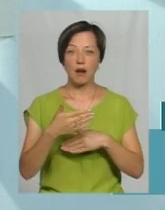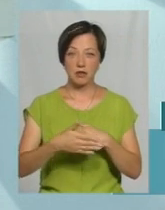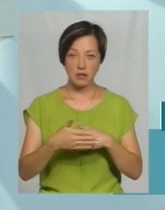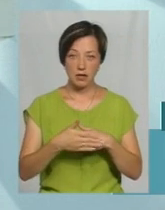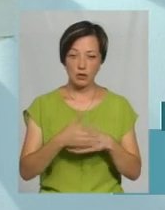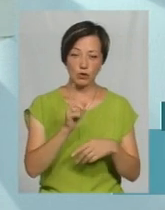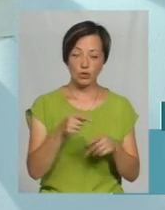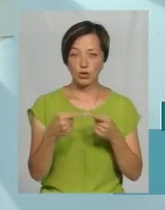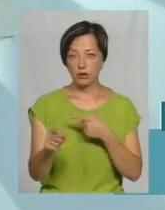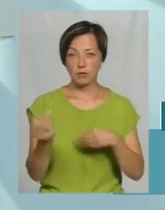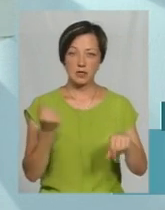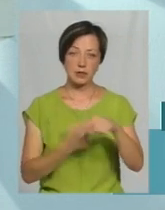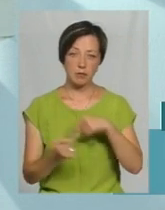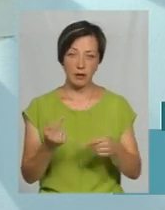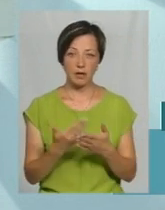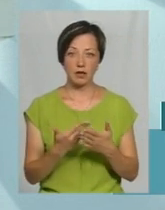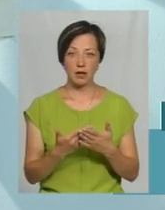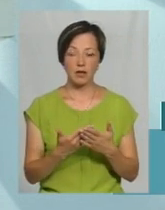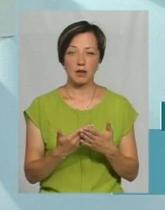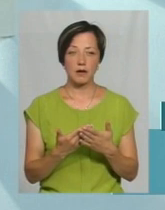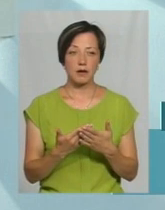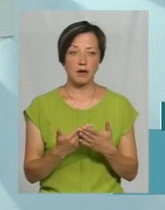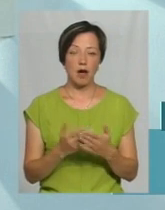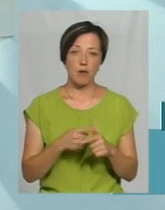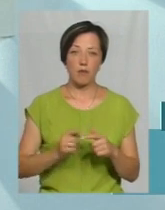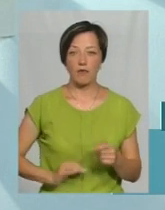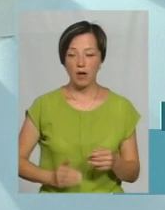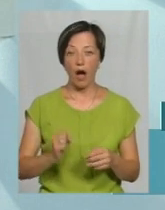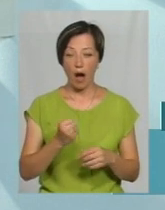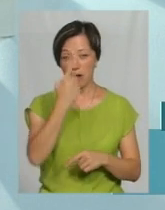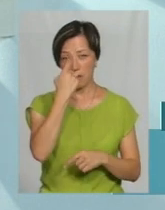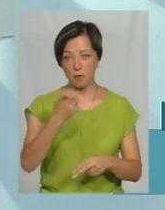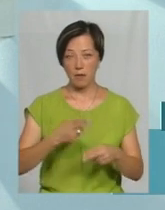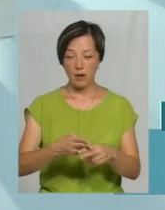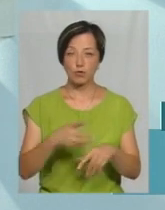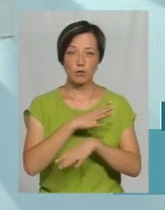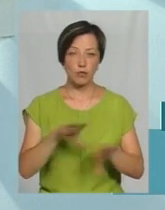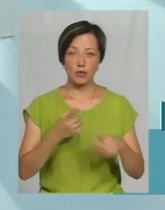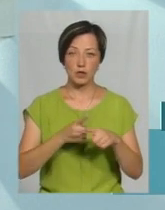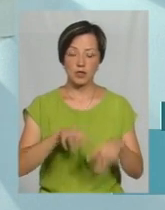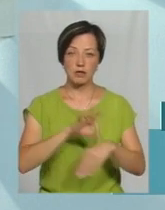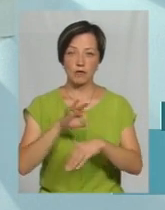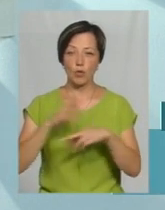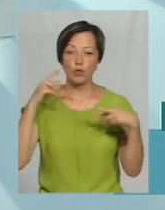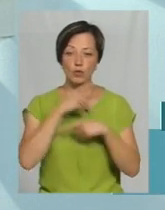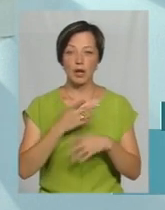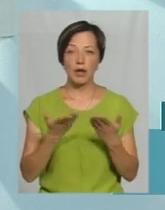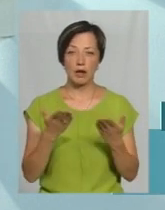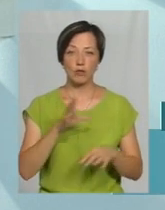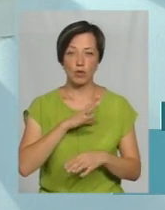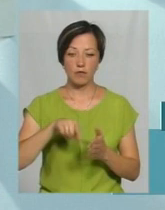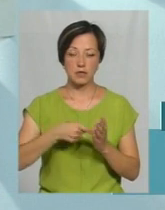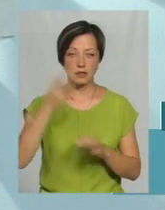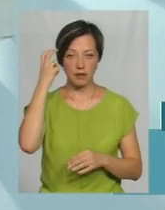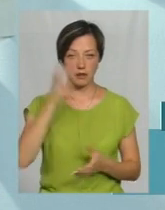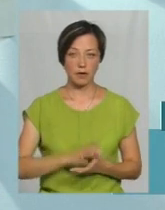іншого підприємця чи юридичного особу, а попередити, щоб не було цих захворювань, отруєнь такі, які відбувалися в місті